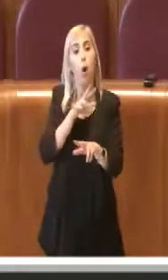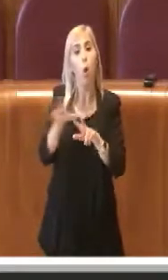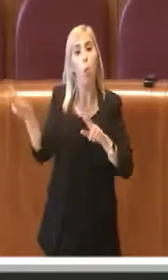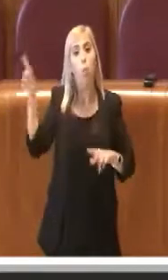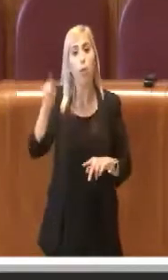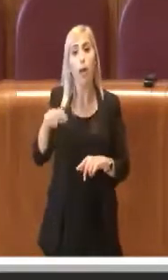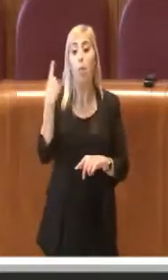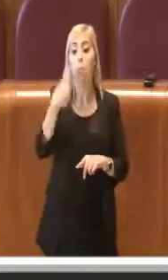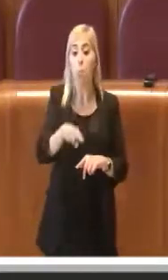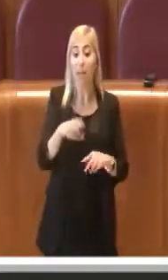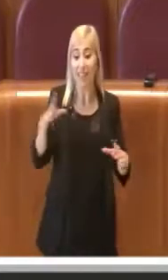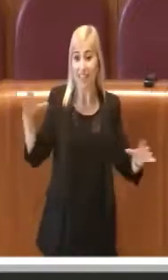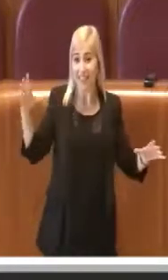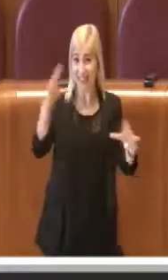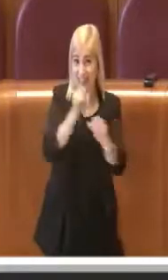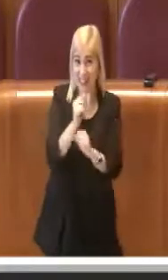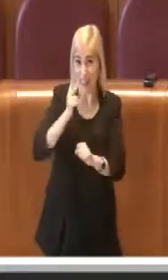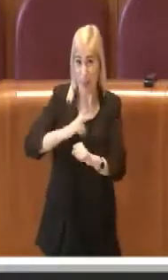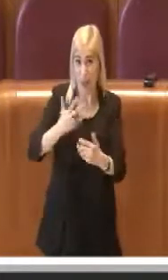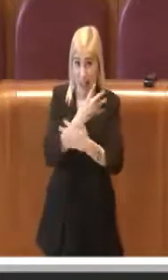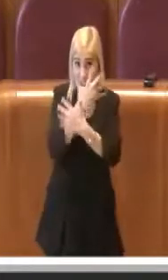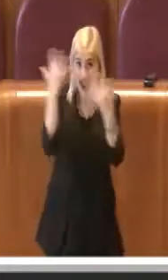dichiaro la mia non partecipazione al voto. Grazie.